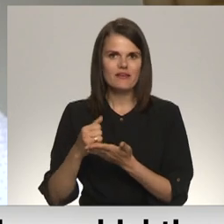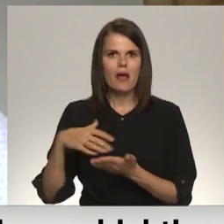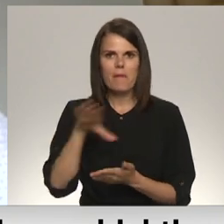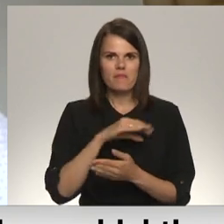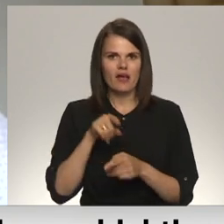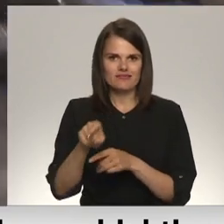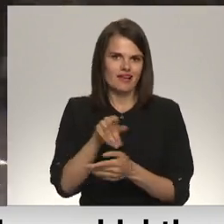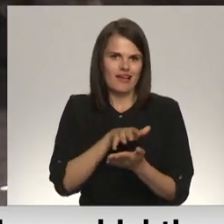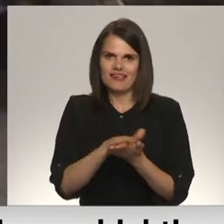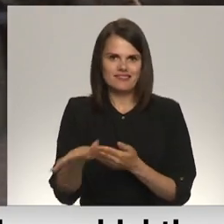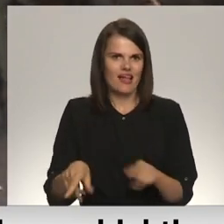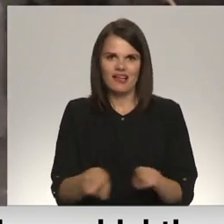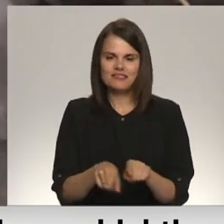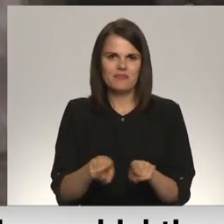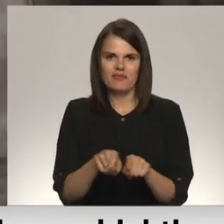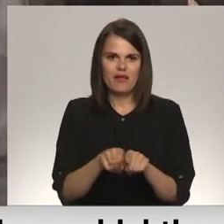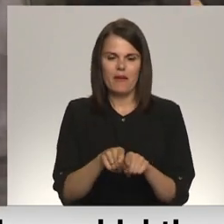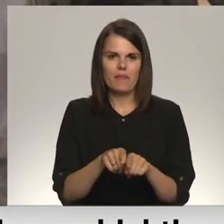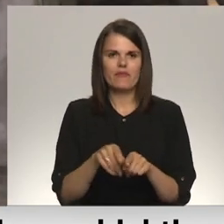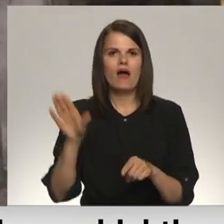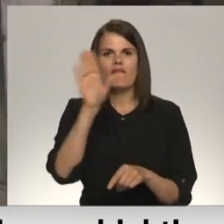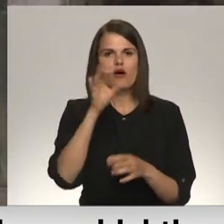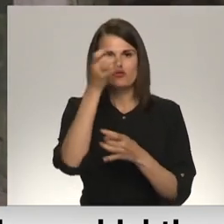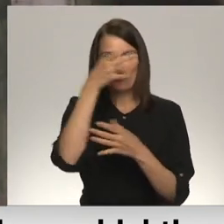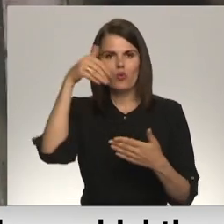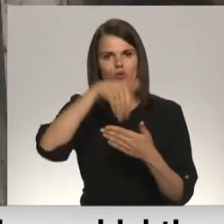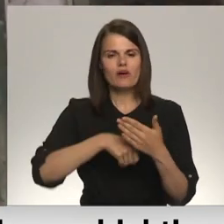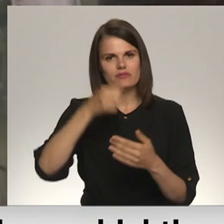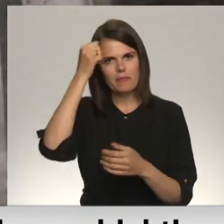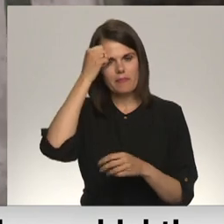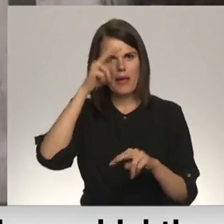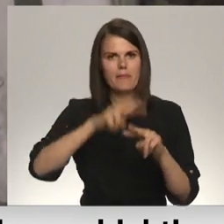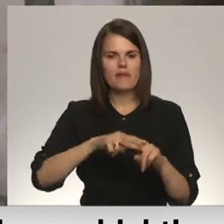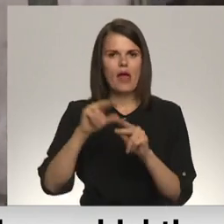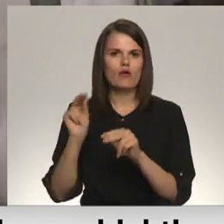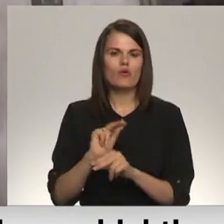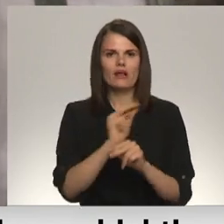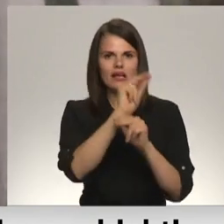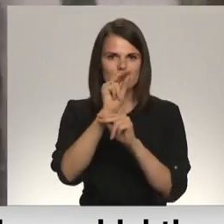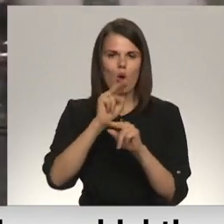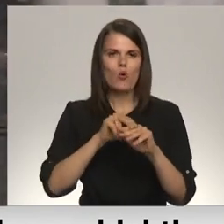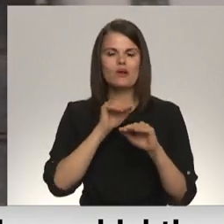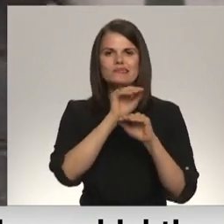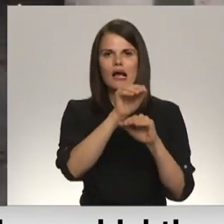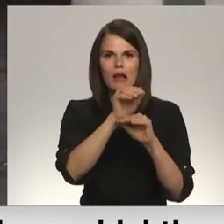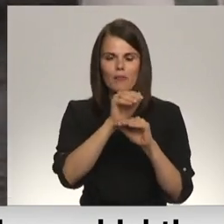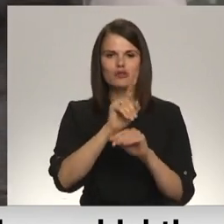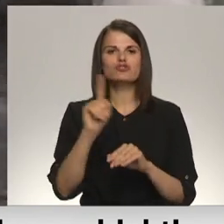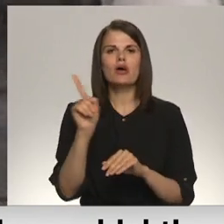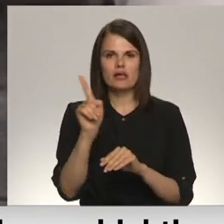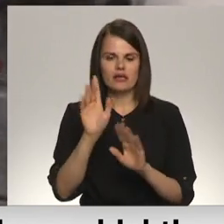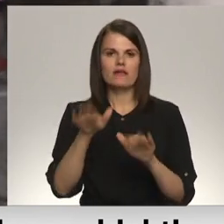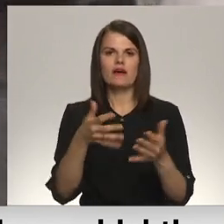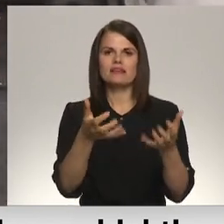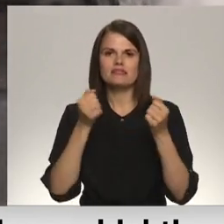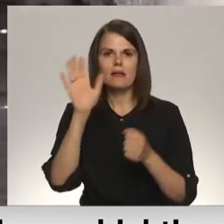apēdīsim. Valsts kultūra vēstures pieminektu restaurācijai un konservācijai pieejams arī valsts atbalsts. Domār, tas vairāk ir